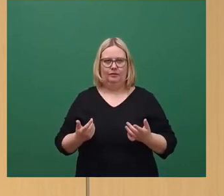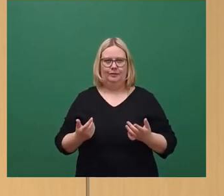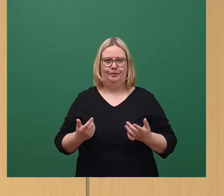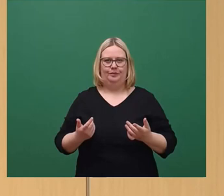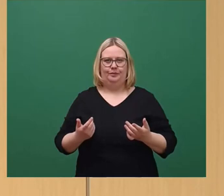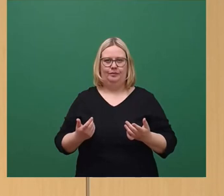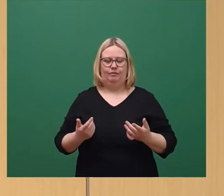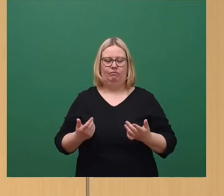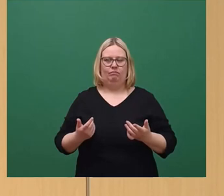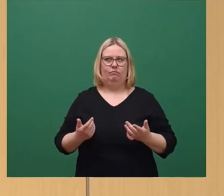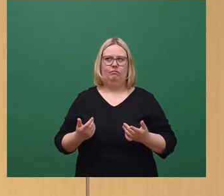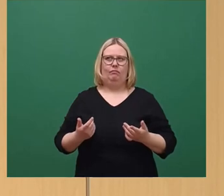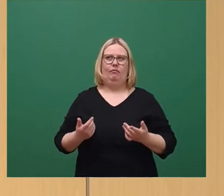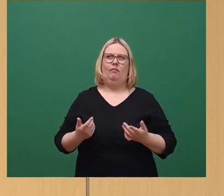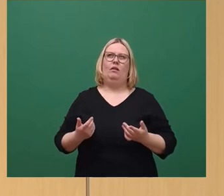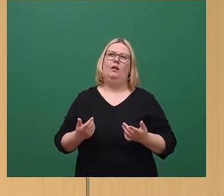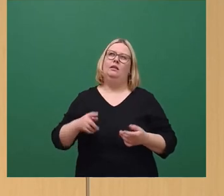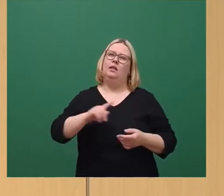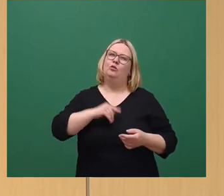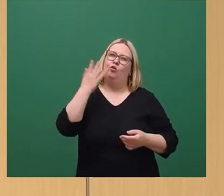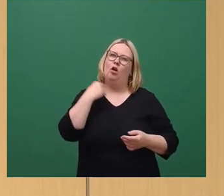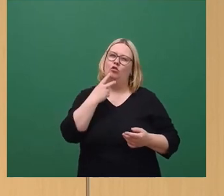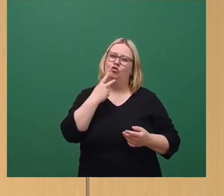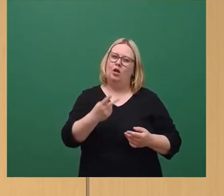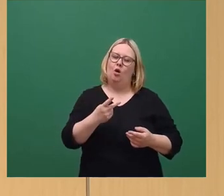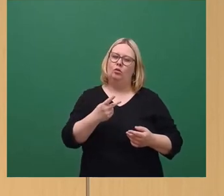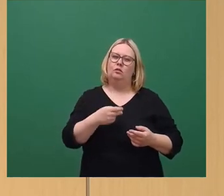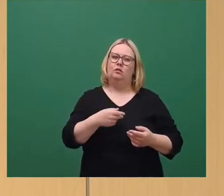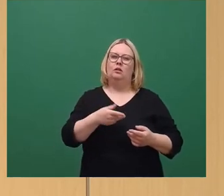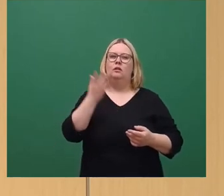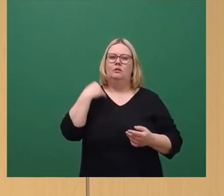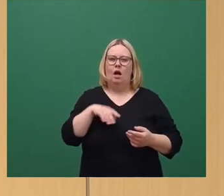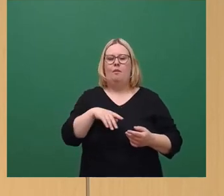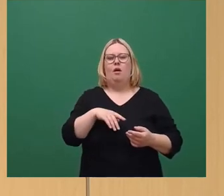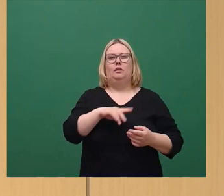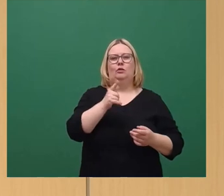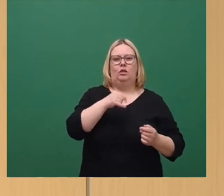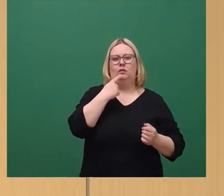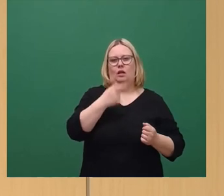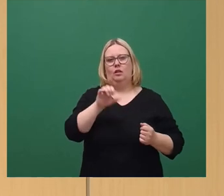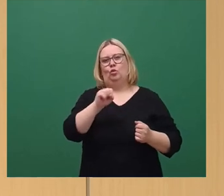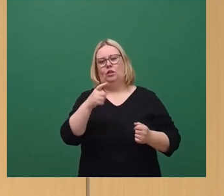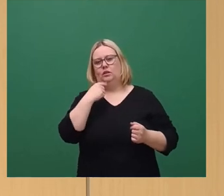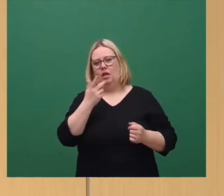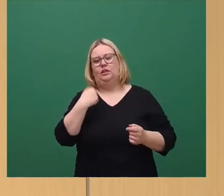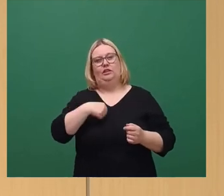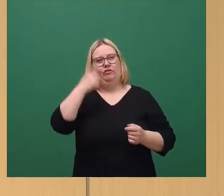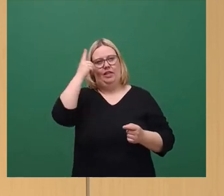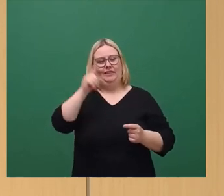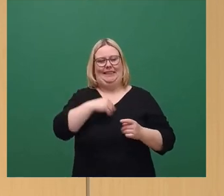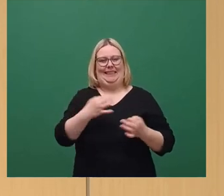Ich habe vorher noch mal nachgeschaut. Cicero soll gesagt haben, dass Sokrates gesagt haben soll, ich weiß, dass ich nichts weiß.